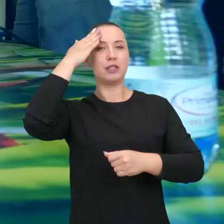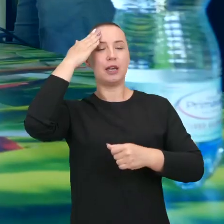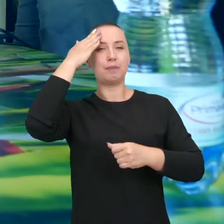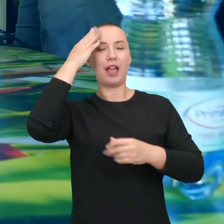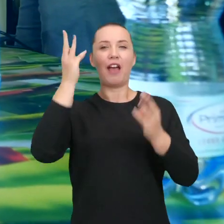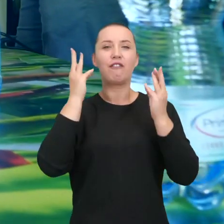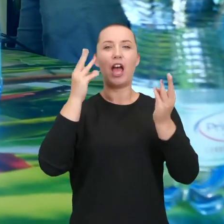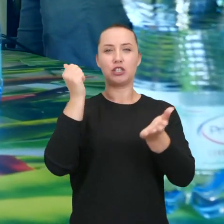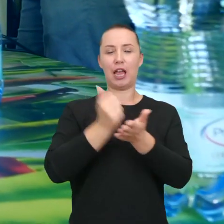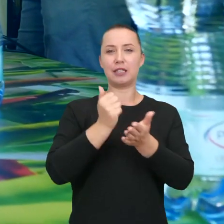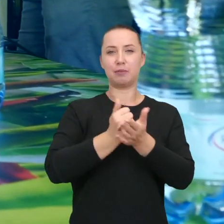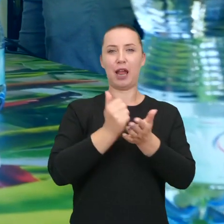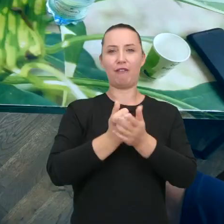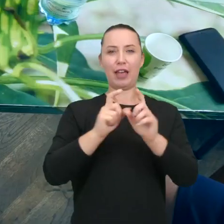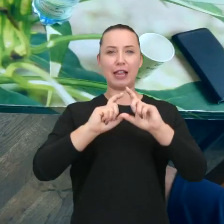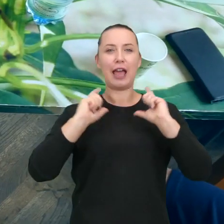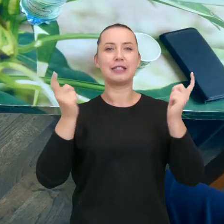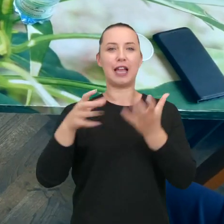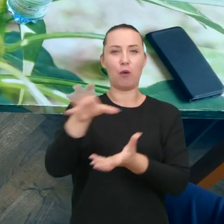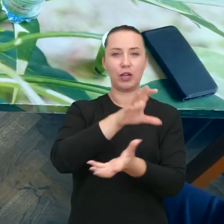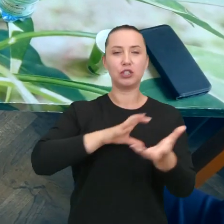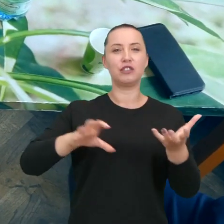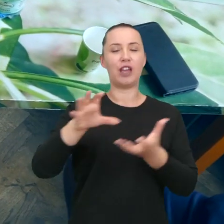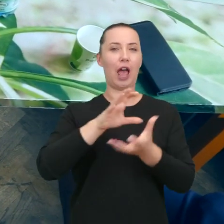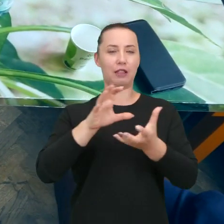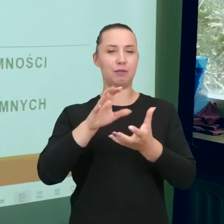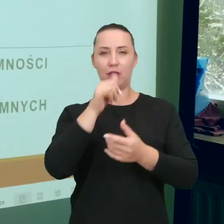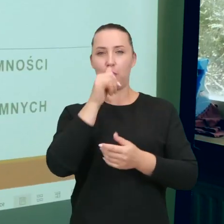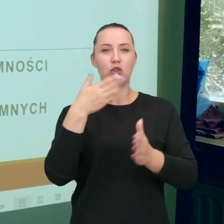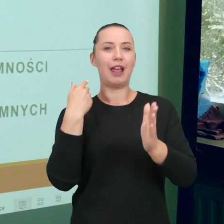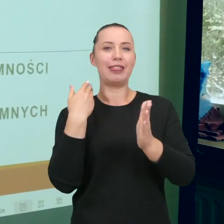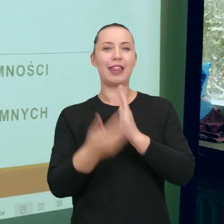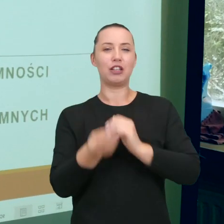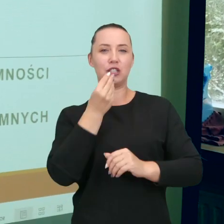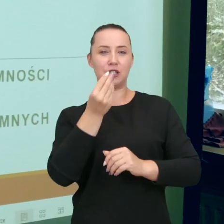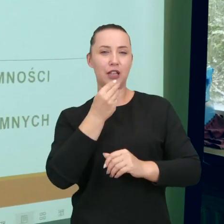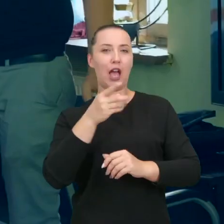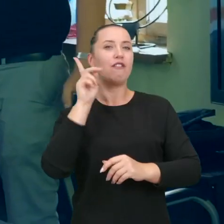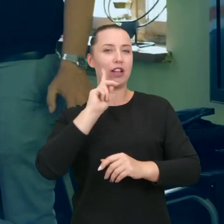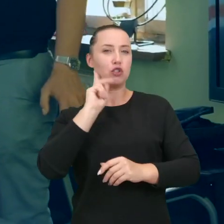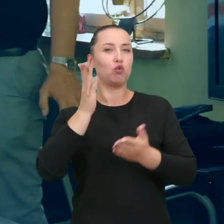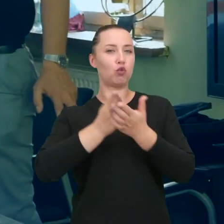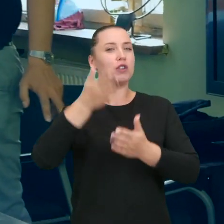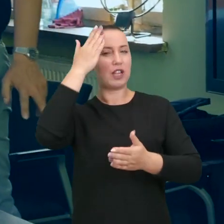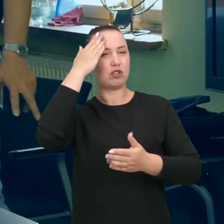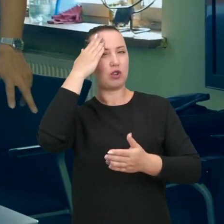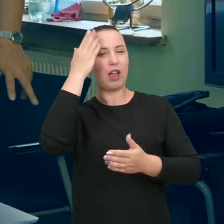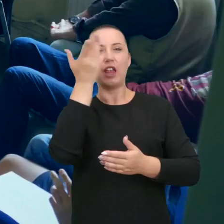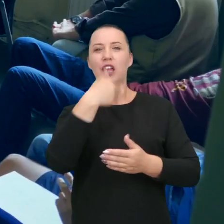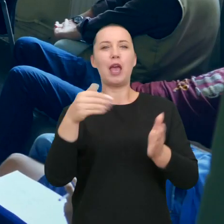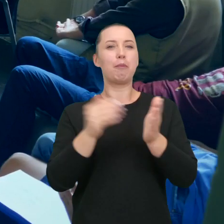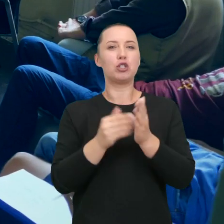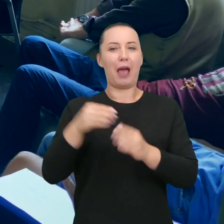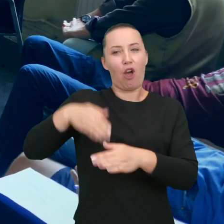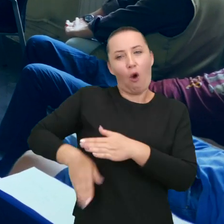to rzecz dla całego świata. Panowie wiedzą już, że nie ma potrzeby gromadzenia żywności,